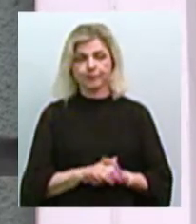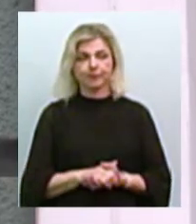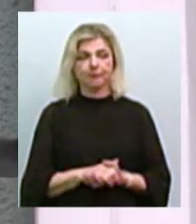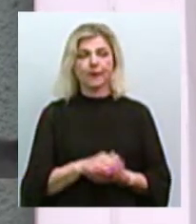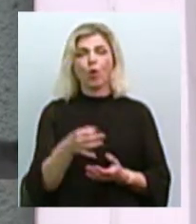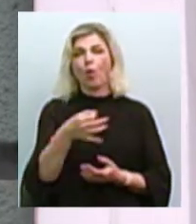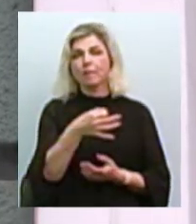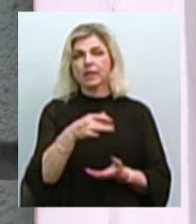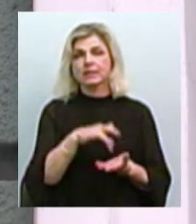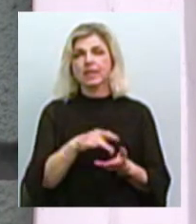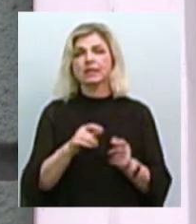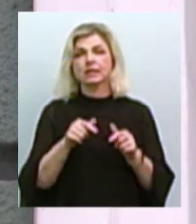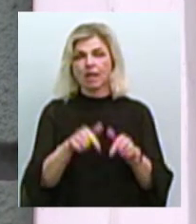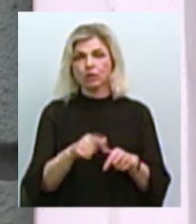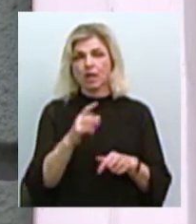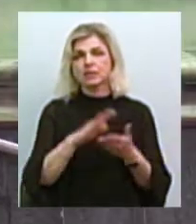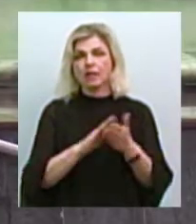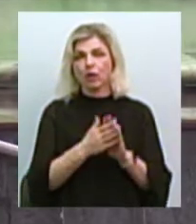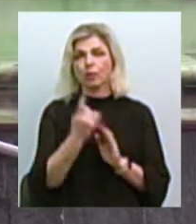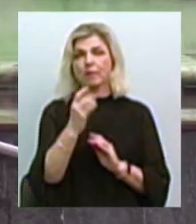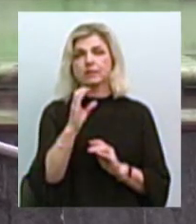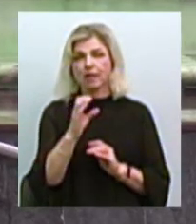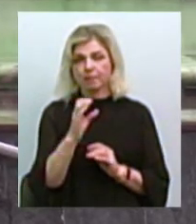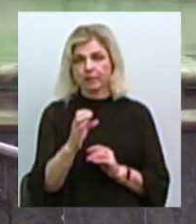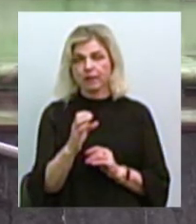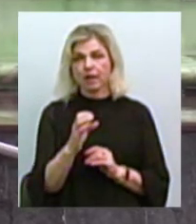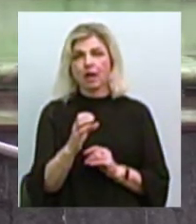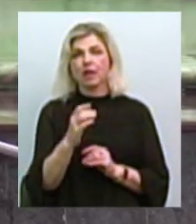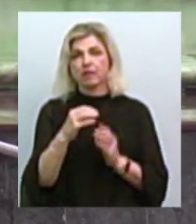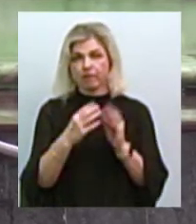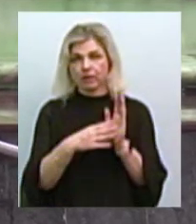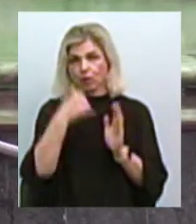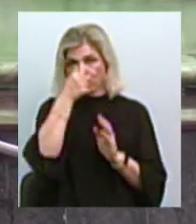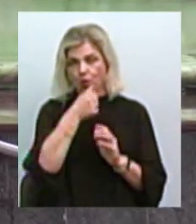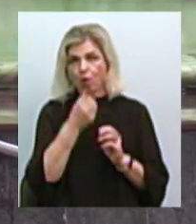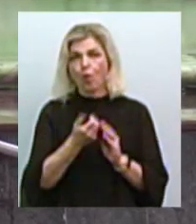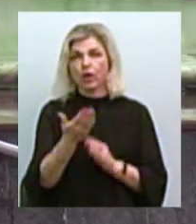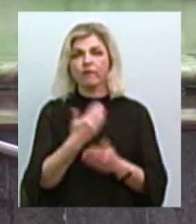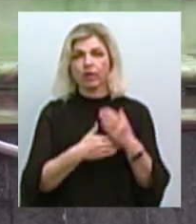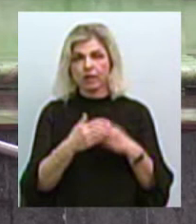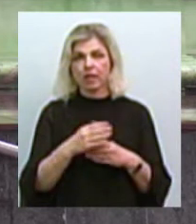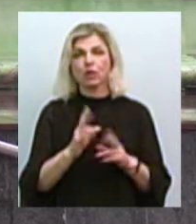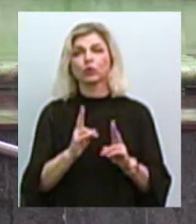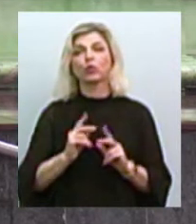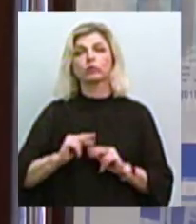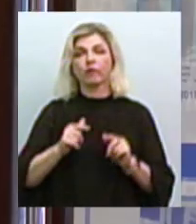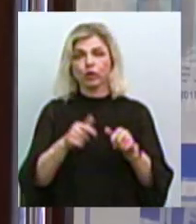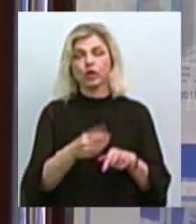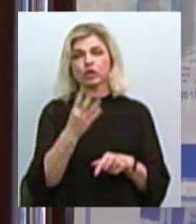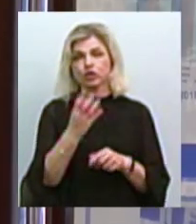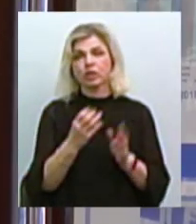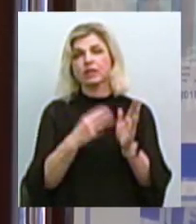обласного центру зайнятості, станом на 1 серпня 2019 року кількість безробітних осіб з інвалідністю становило 471 особу.